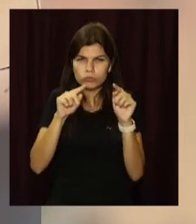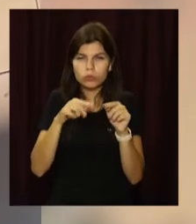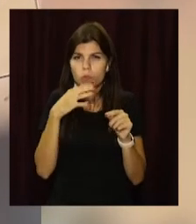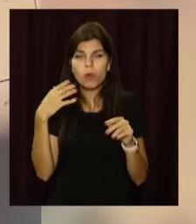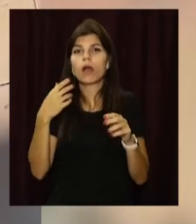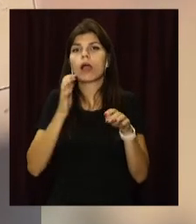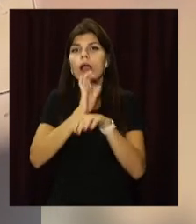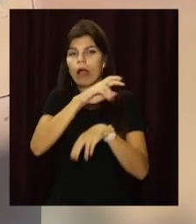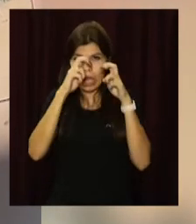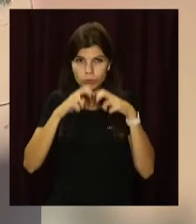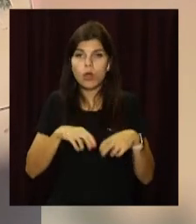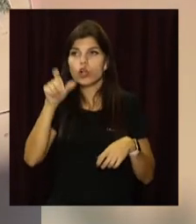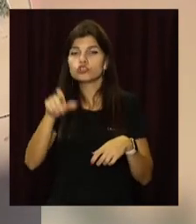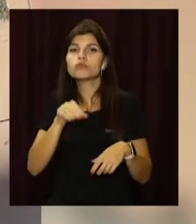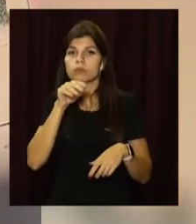Підозрюваного затримали.